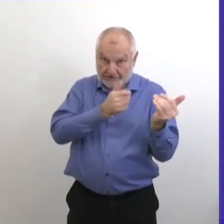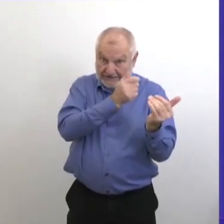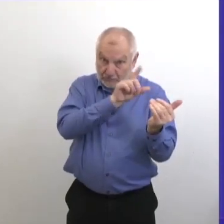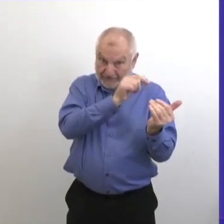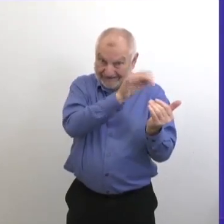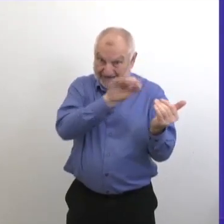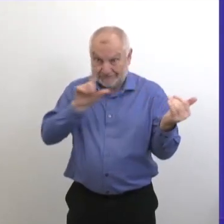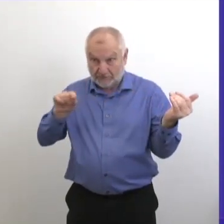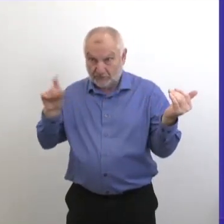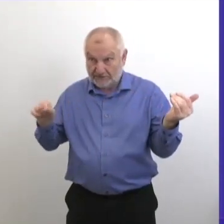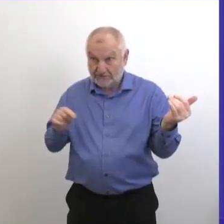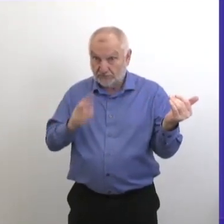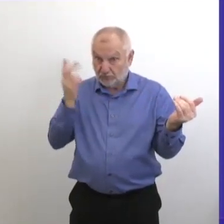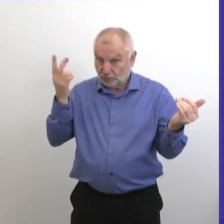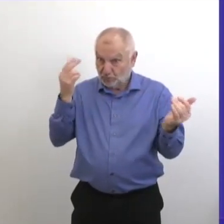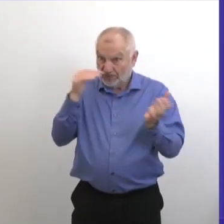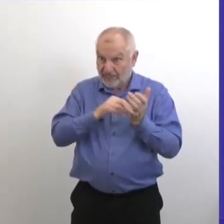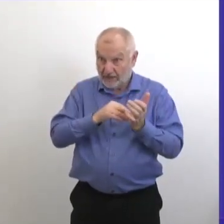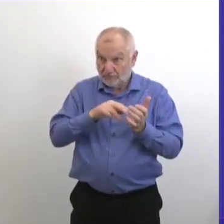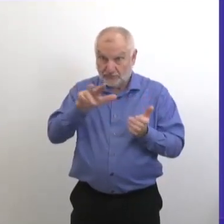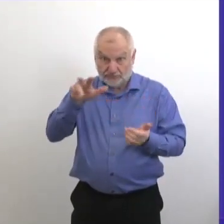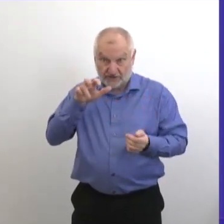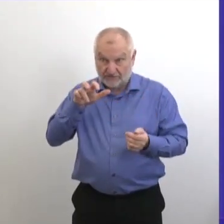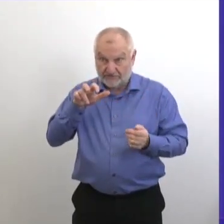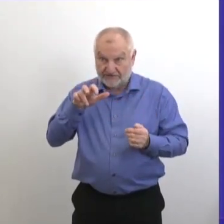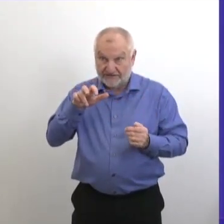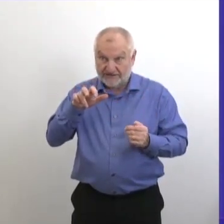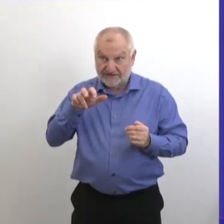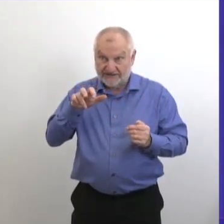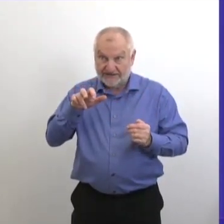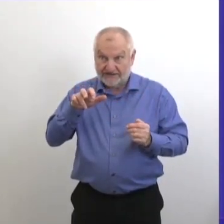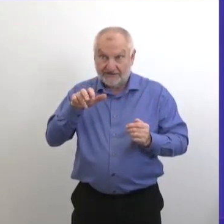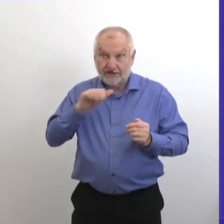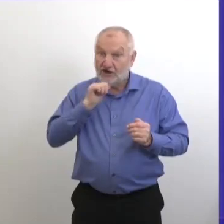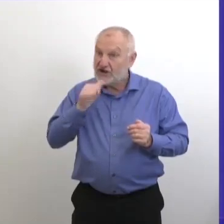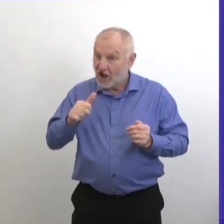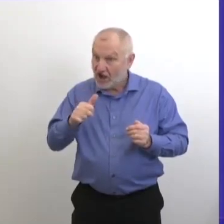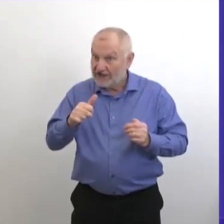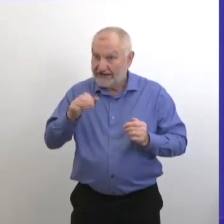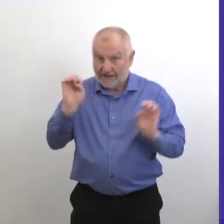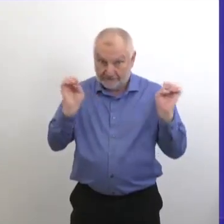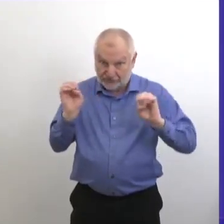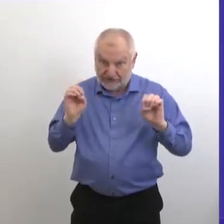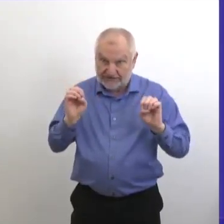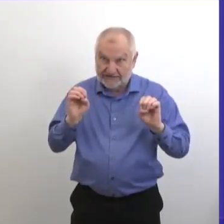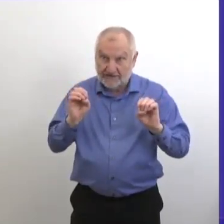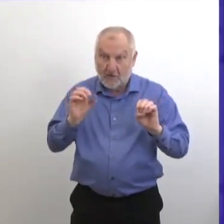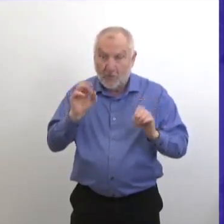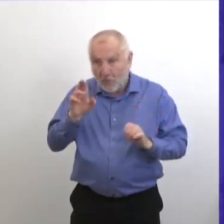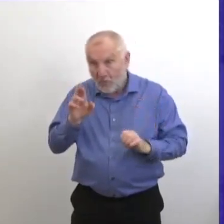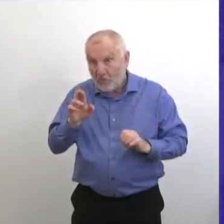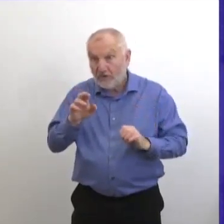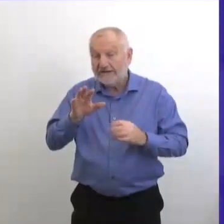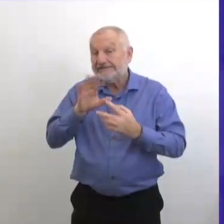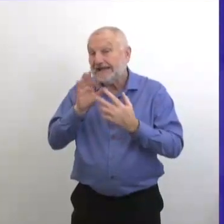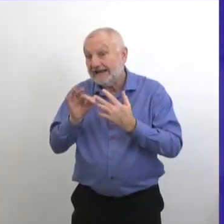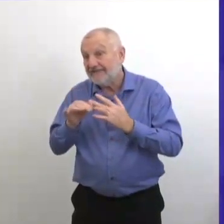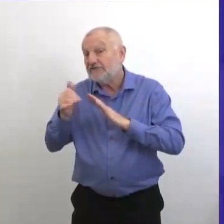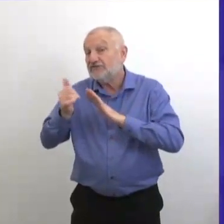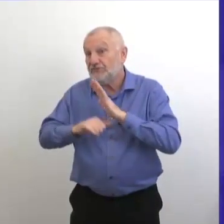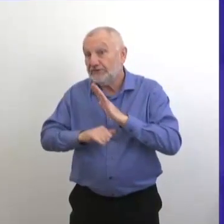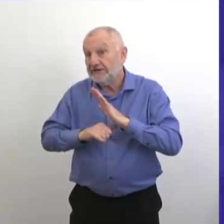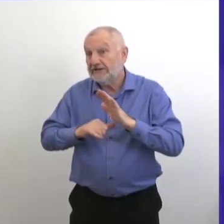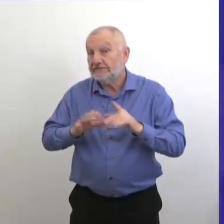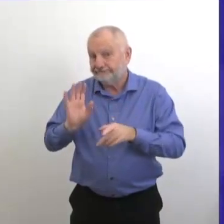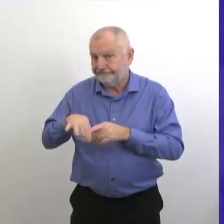2300 chirurgies facultatives et non urgentes ont été annulées depuis le 26 octobre.